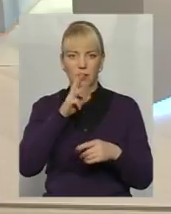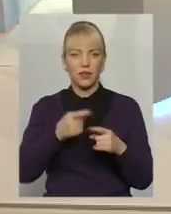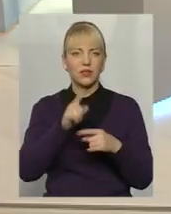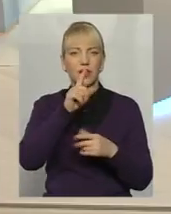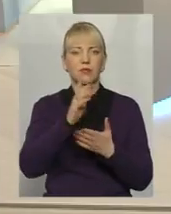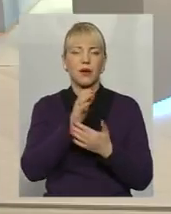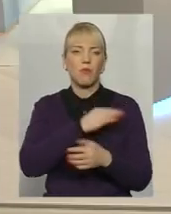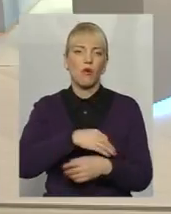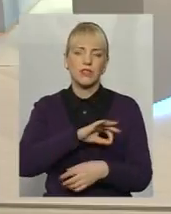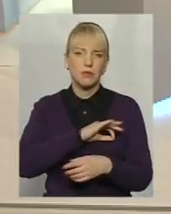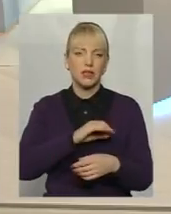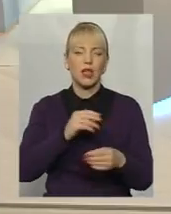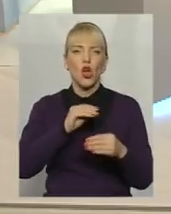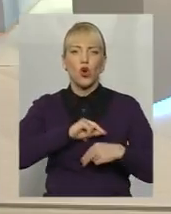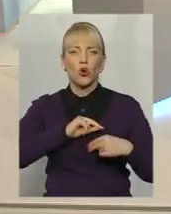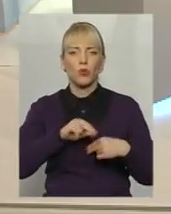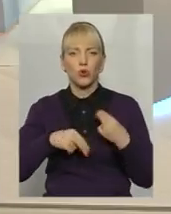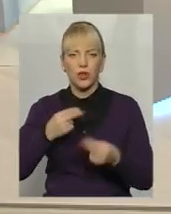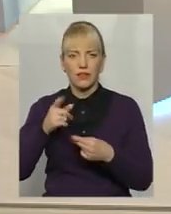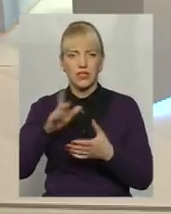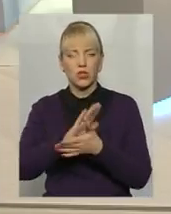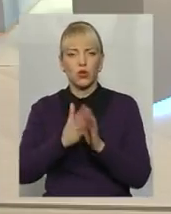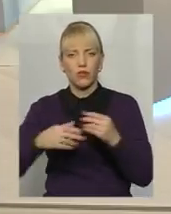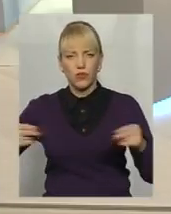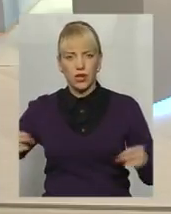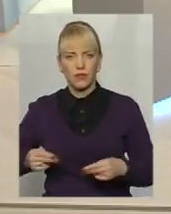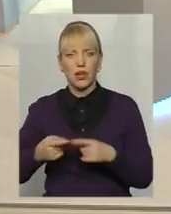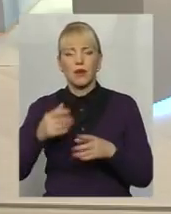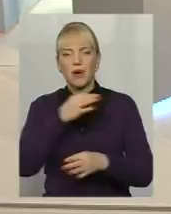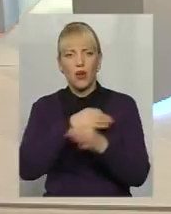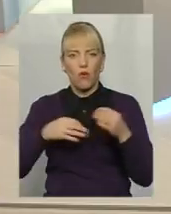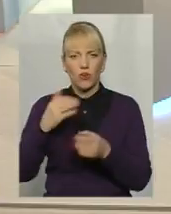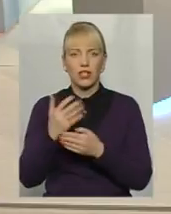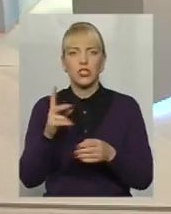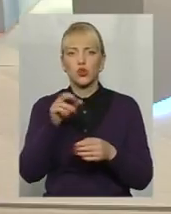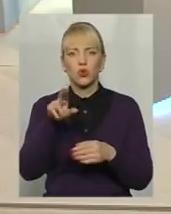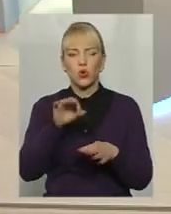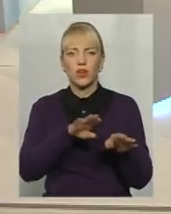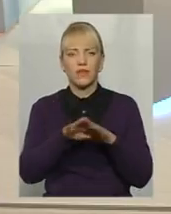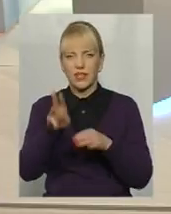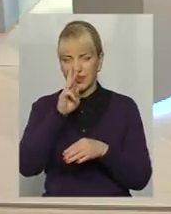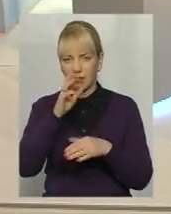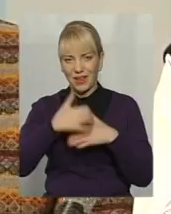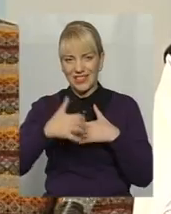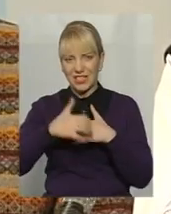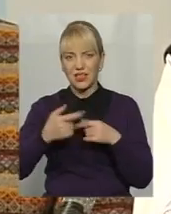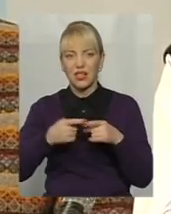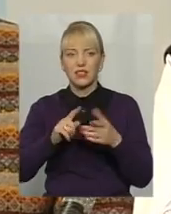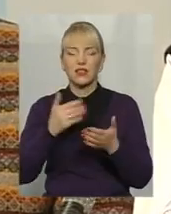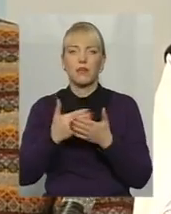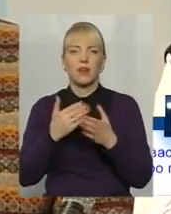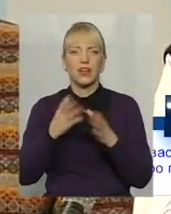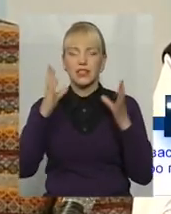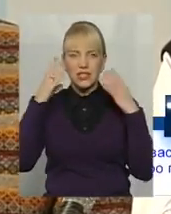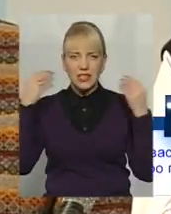представниками-роботодавцями, шляхом колективних переговорів встановлюється певний рівень заробітної плати. Це такі країни заможні, як скандинавські